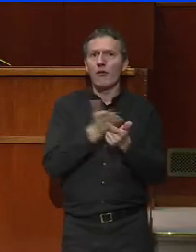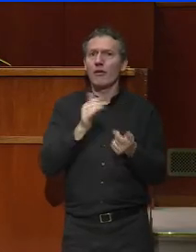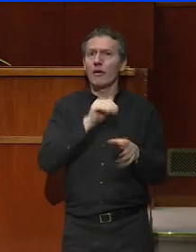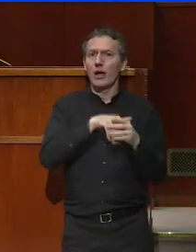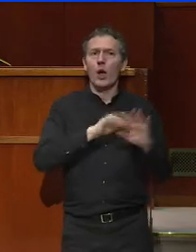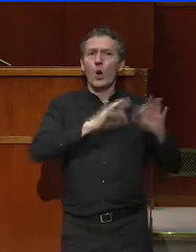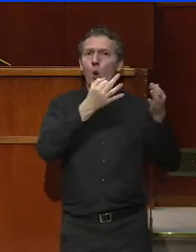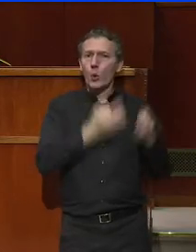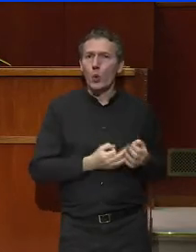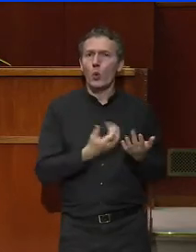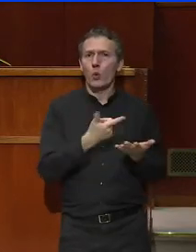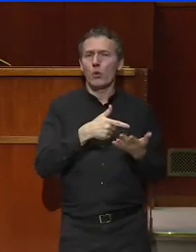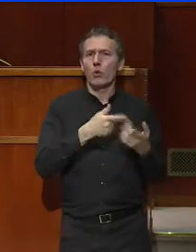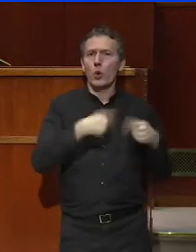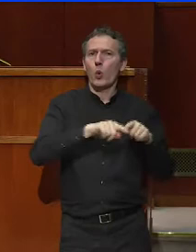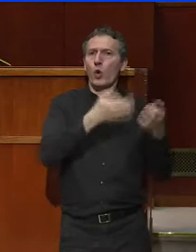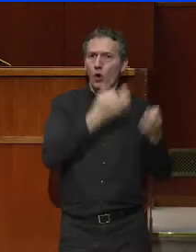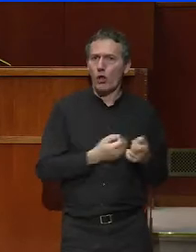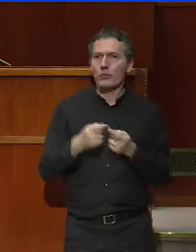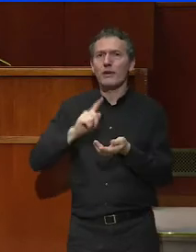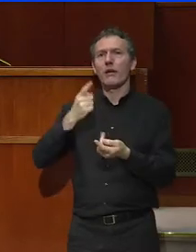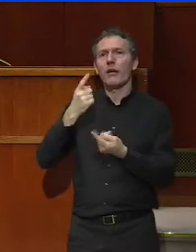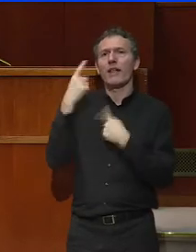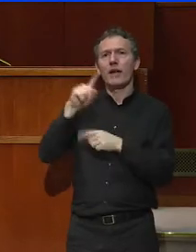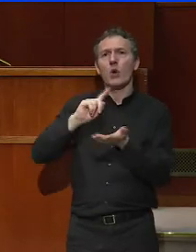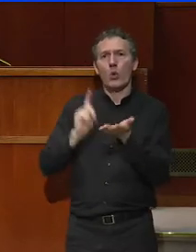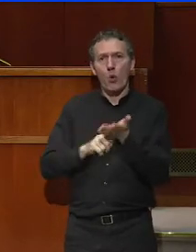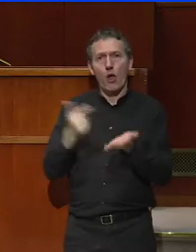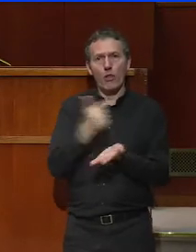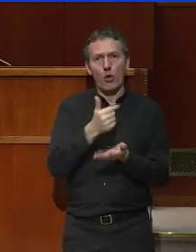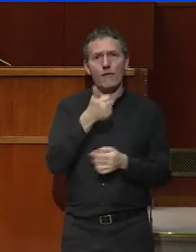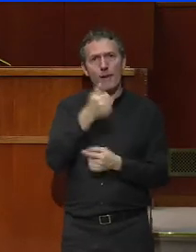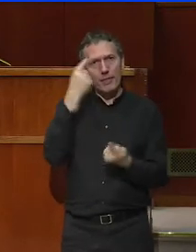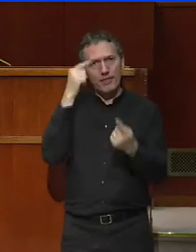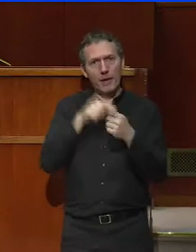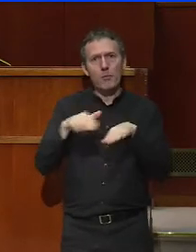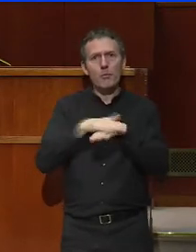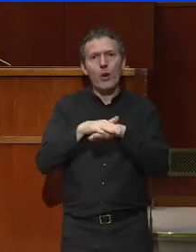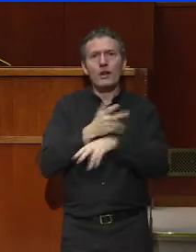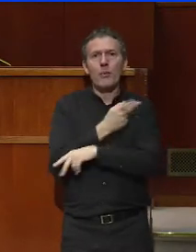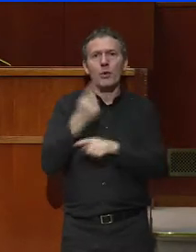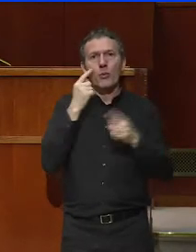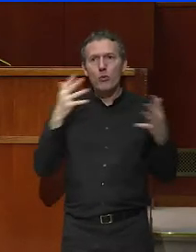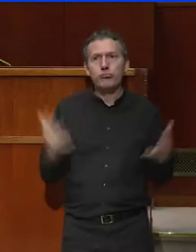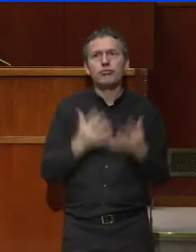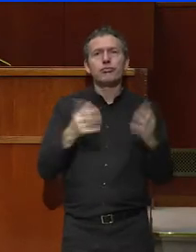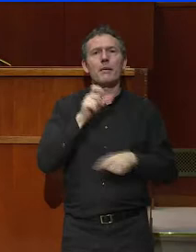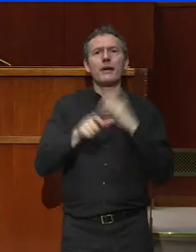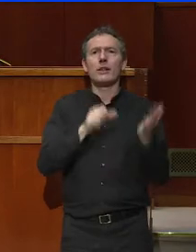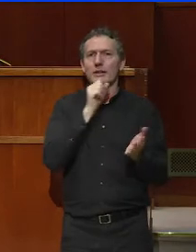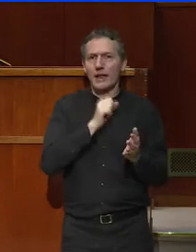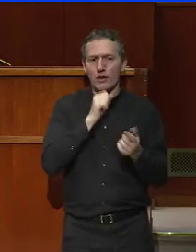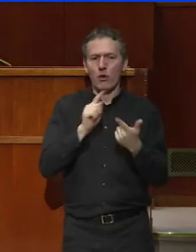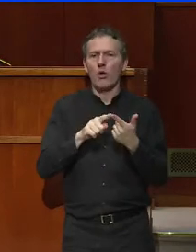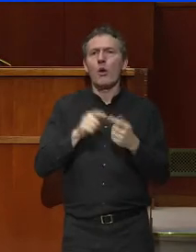la Cour des comptes et le Défenseur des droits. Là encore, les thèmes que vous avez retenus, politique publique en faveur de l'emploi des seniors, pôle